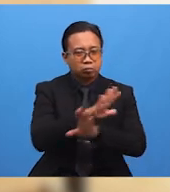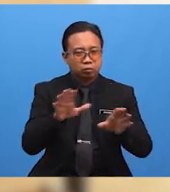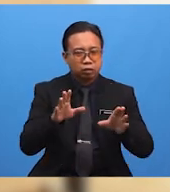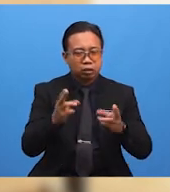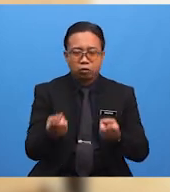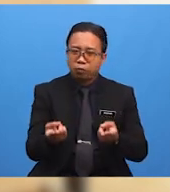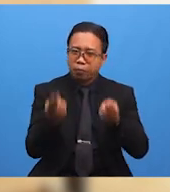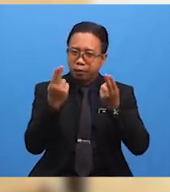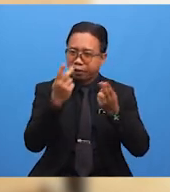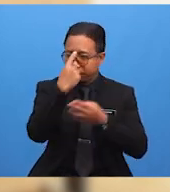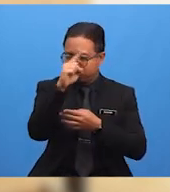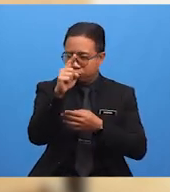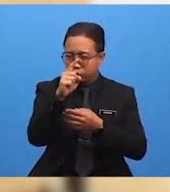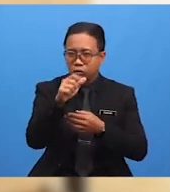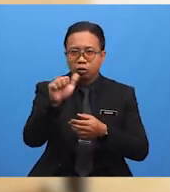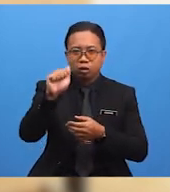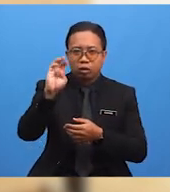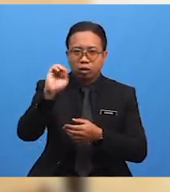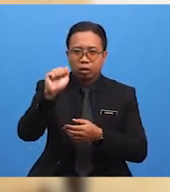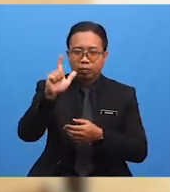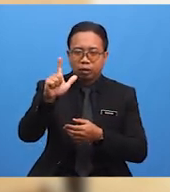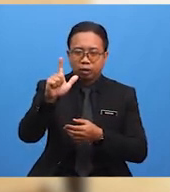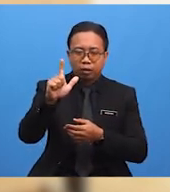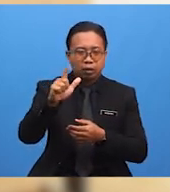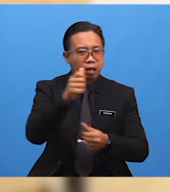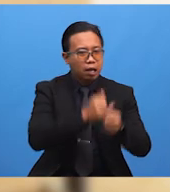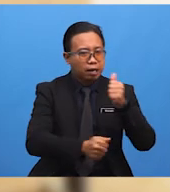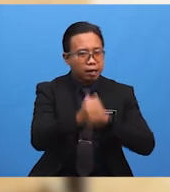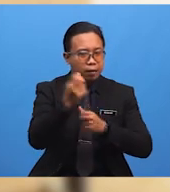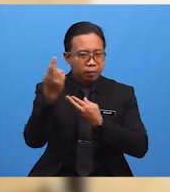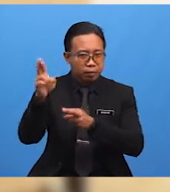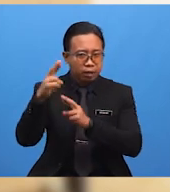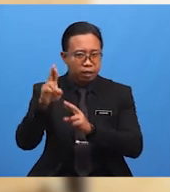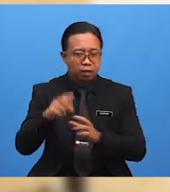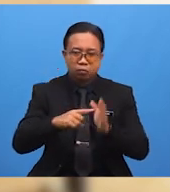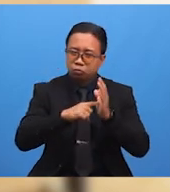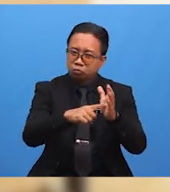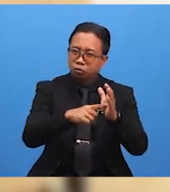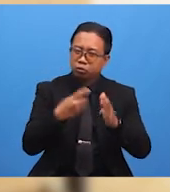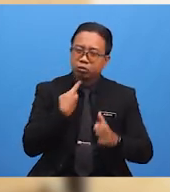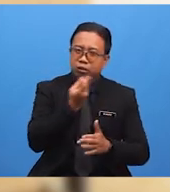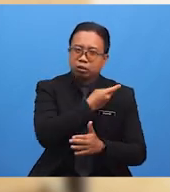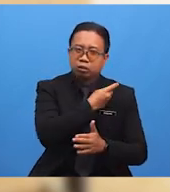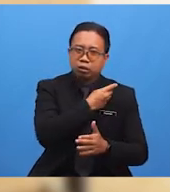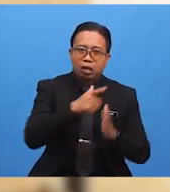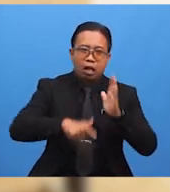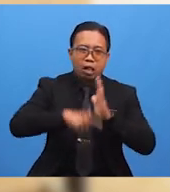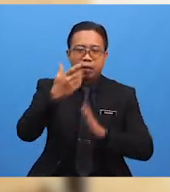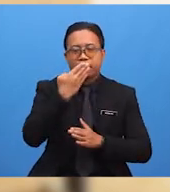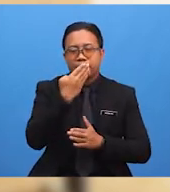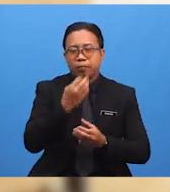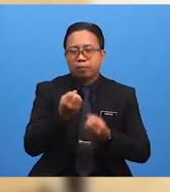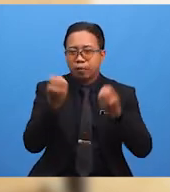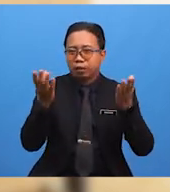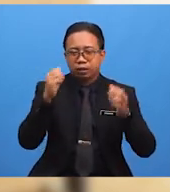Berupaya Mengamalkan Adab Rehlah Yang Menuntut Kita Supaya Lebih Banyak